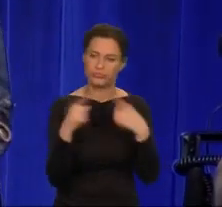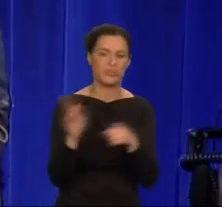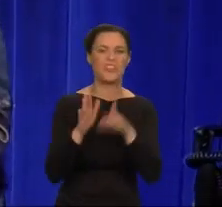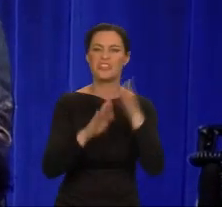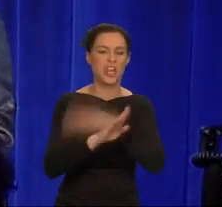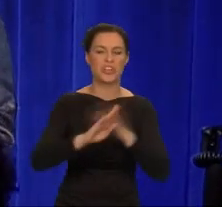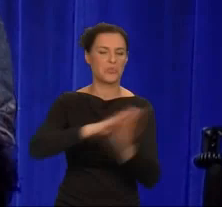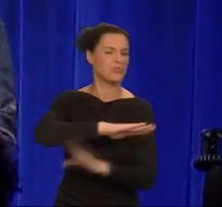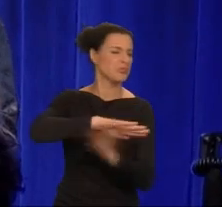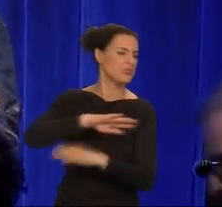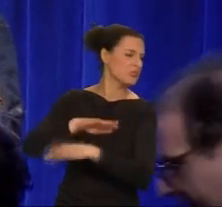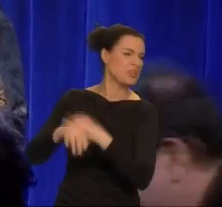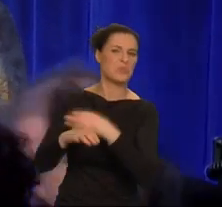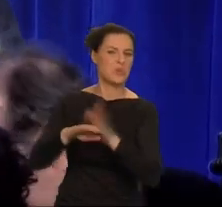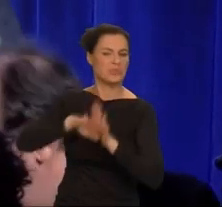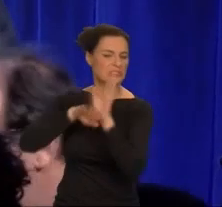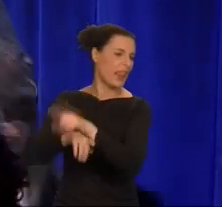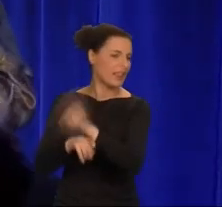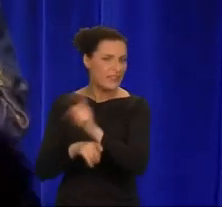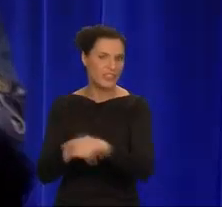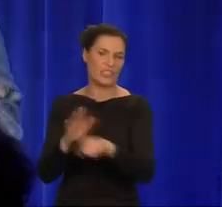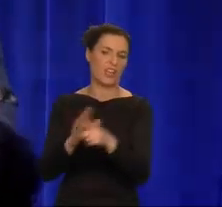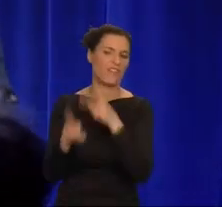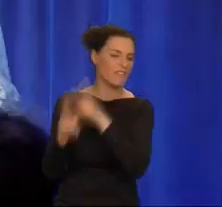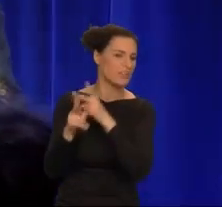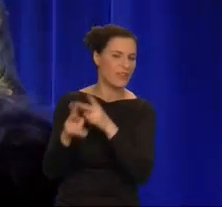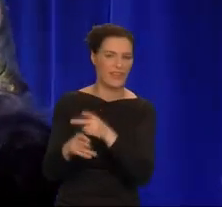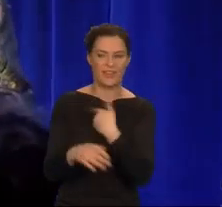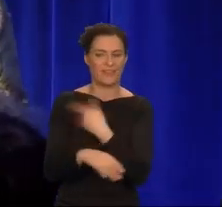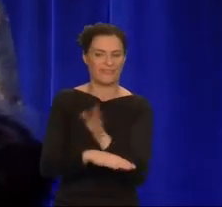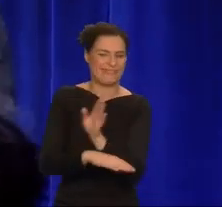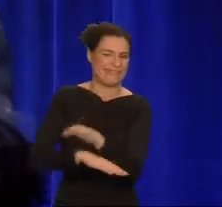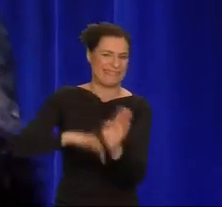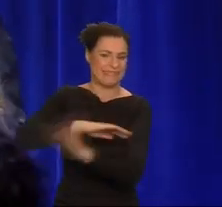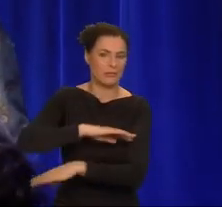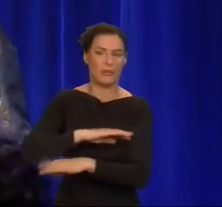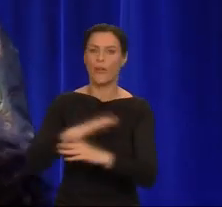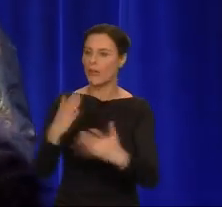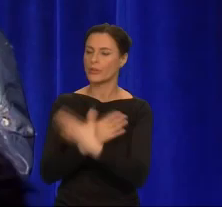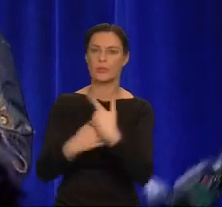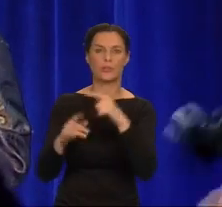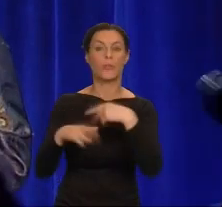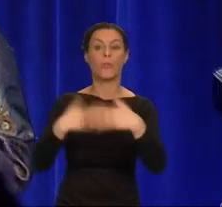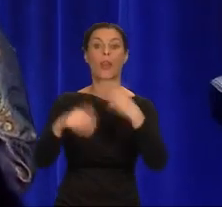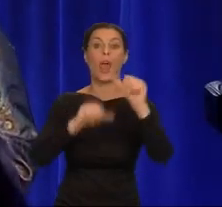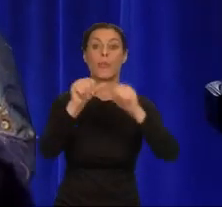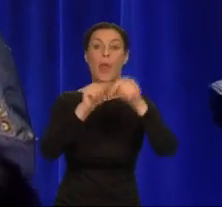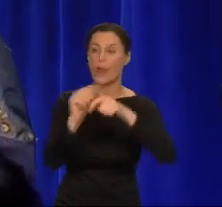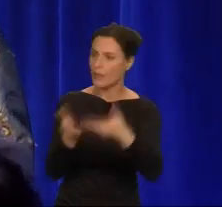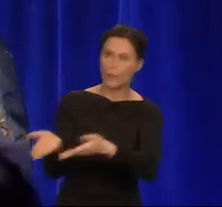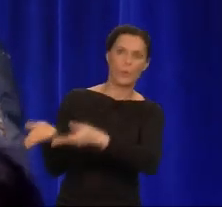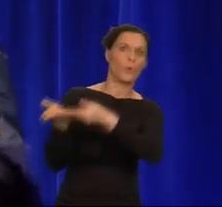ignorowani, wyśmiewani lub lekceważeni, nagle uznaje się za skarb narodowy. Z dnia na dzień